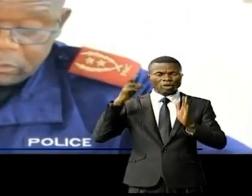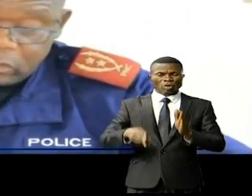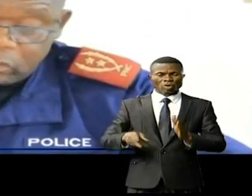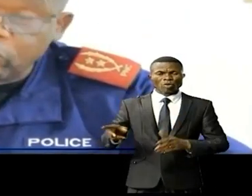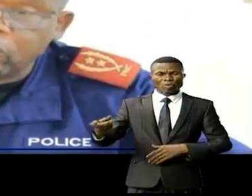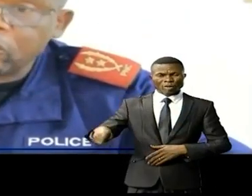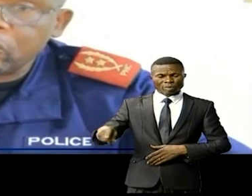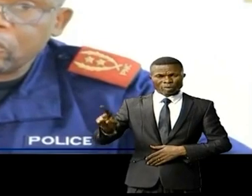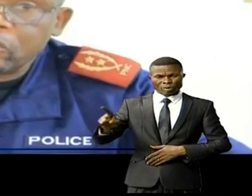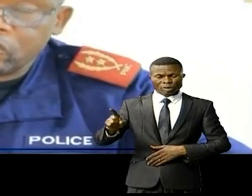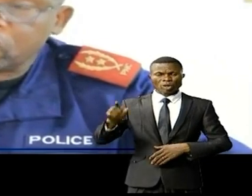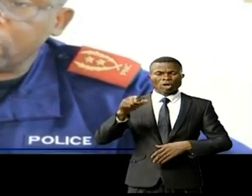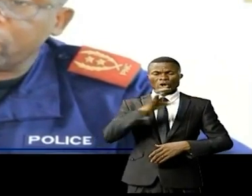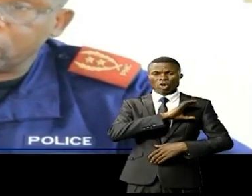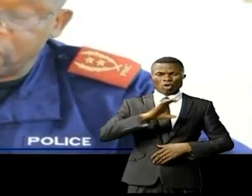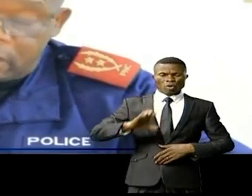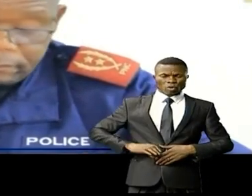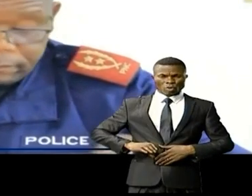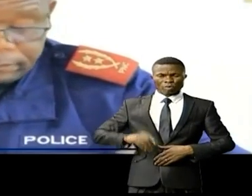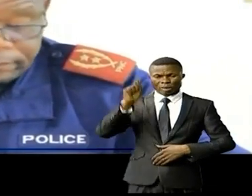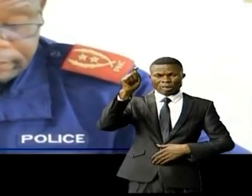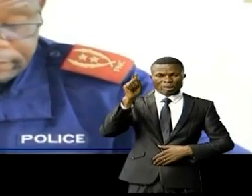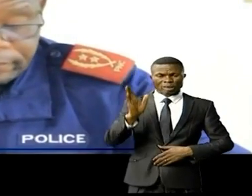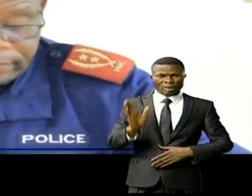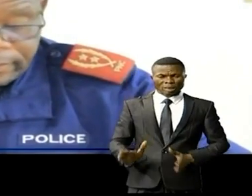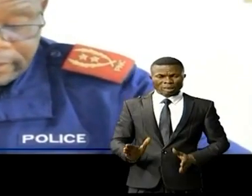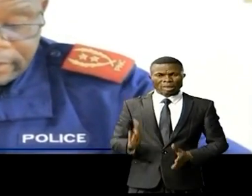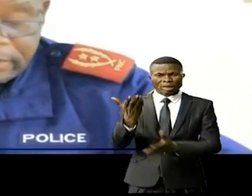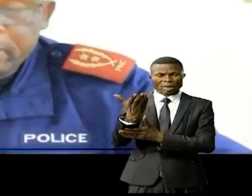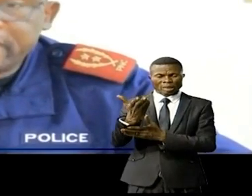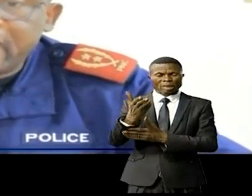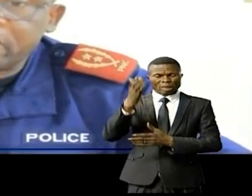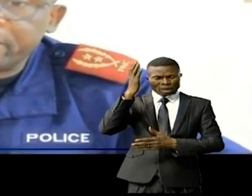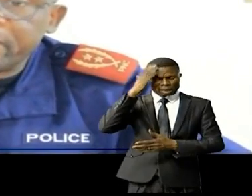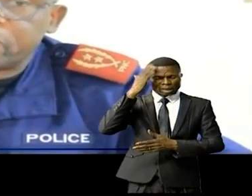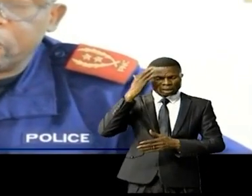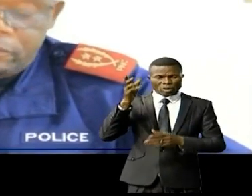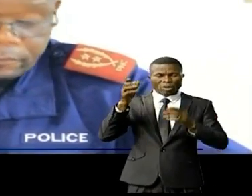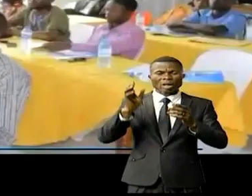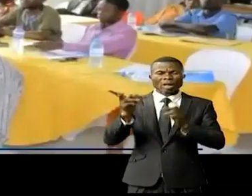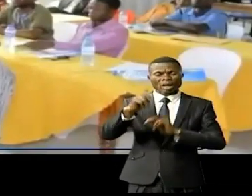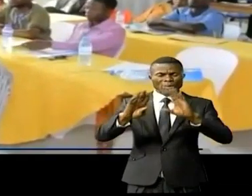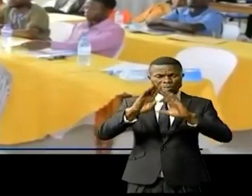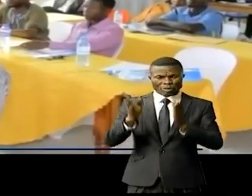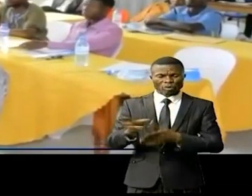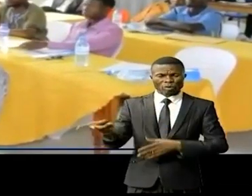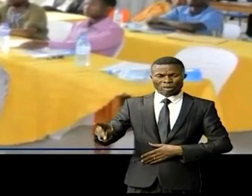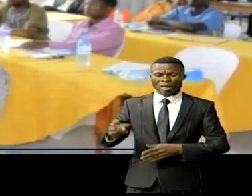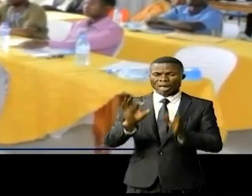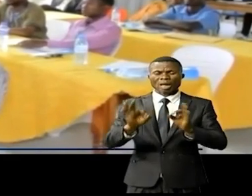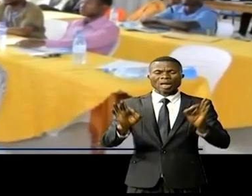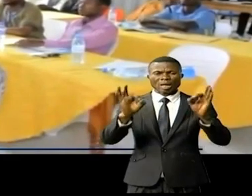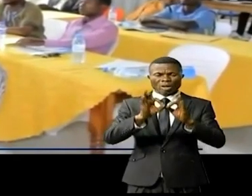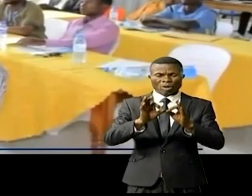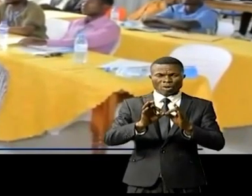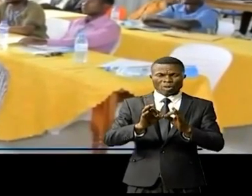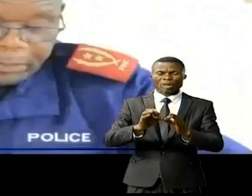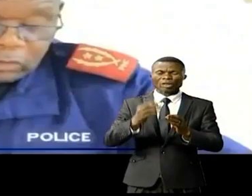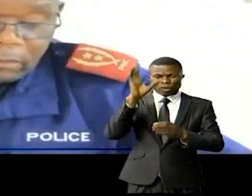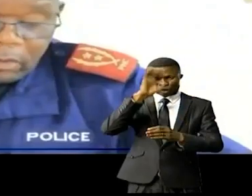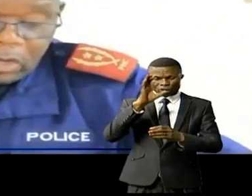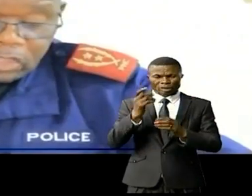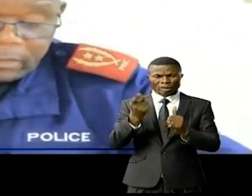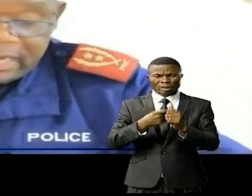commissaire divisionnaire à Longaboni Benjamin d'interpeller la conscience du peuple iturien sur l'importance de la qualité de la paix.